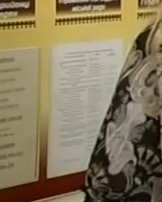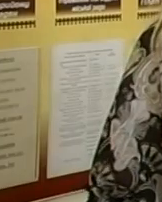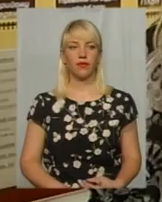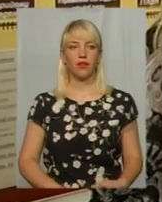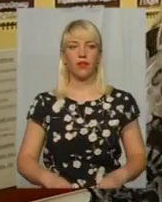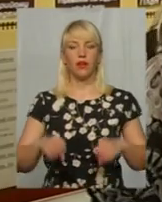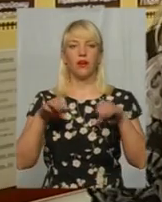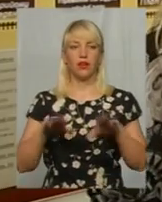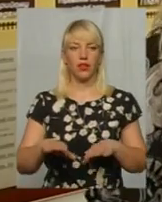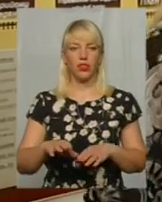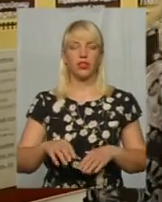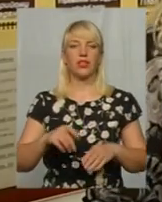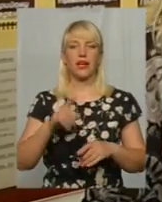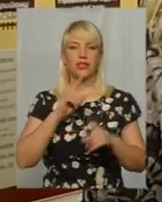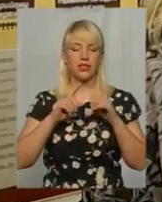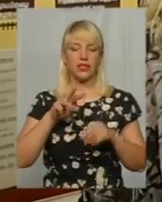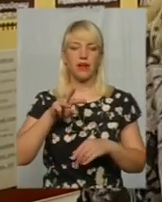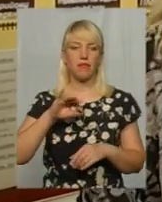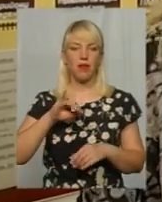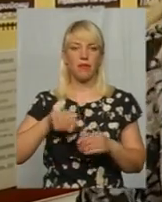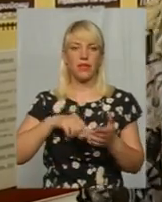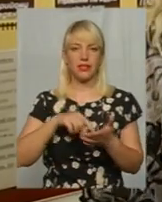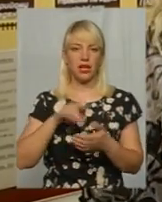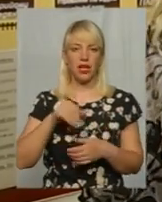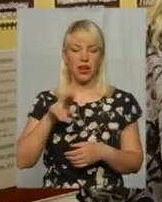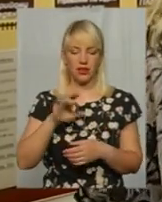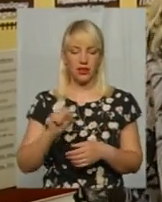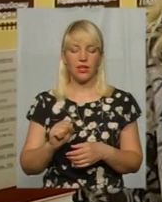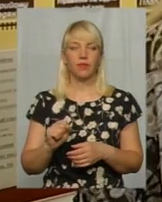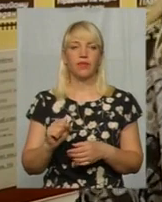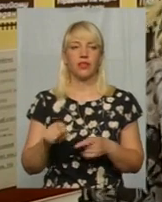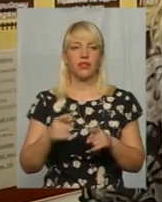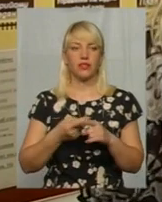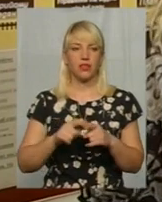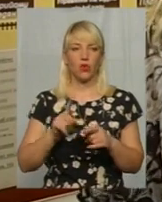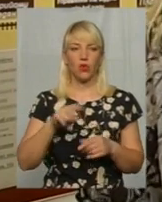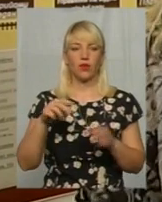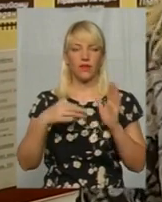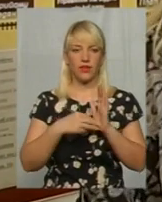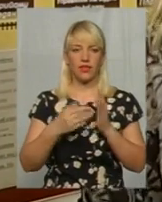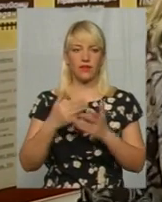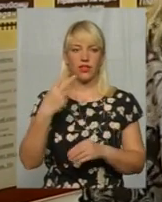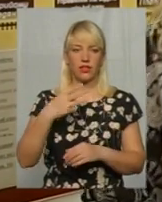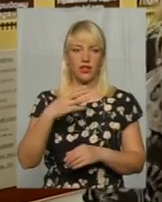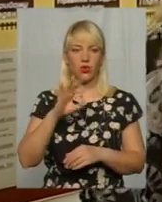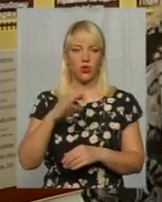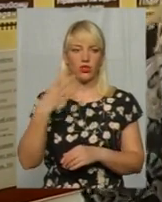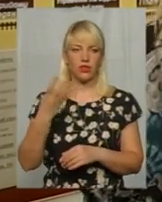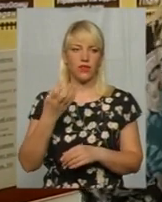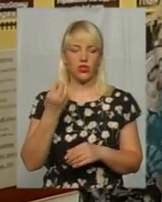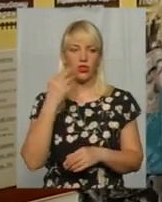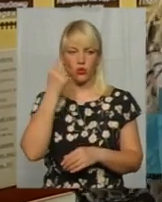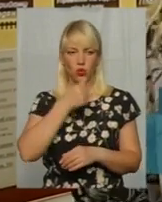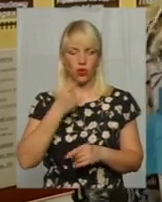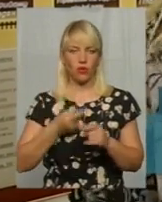Рішення сесії міської ради на сайті міської ради, це номер 8 від 30.04.14 року,